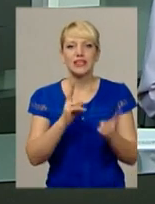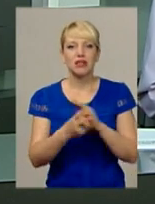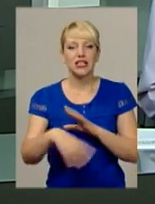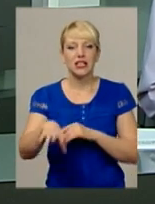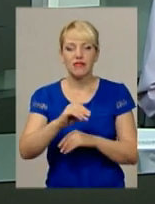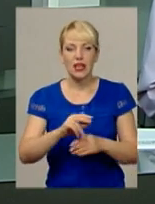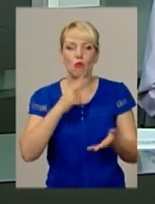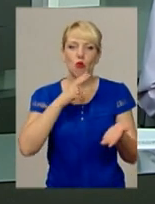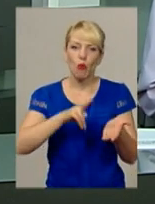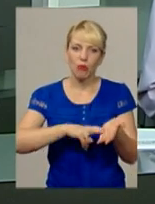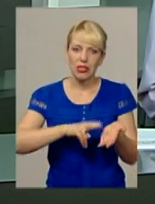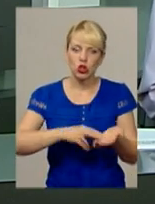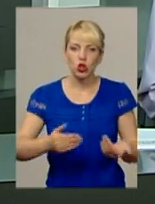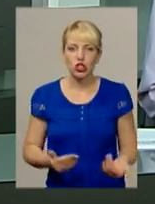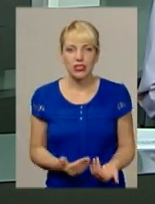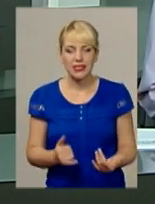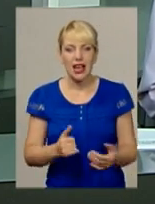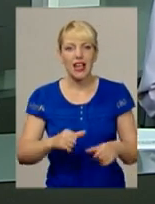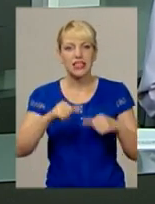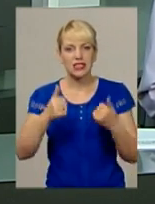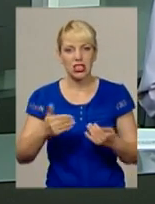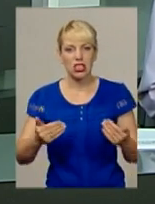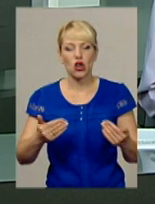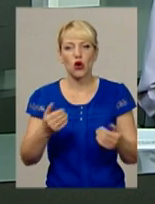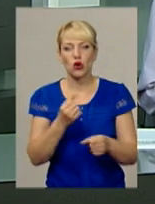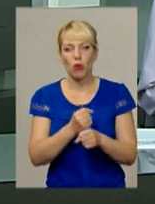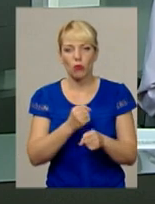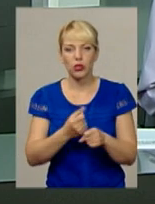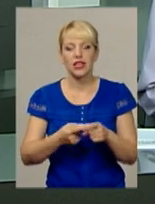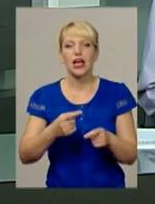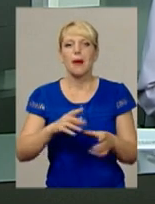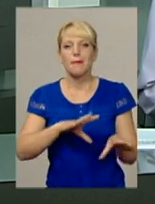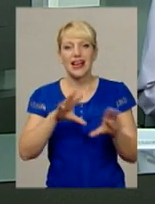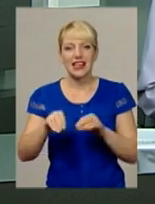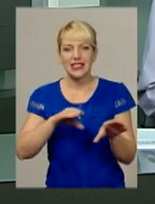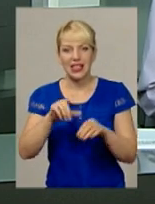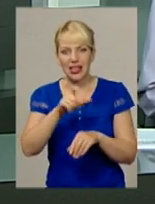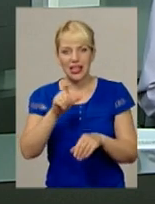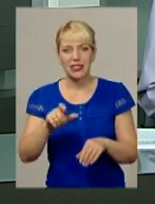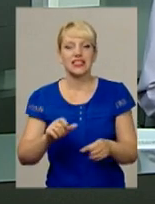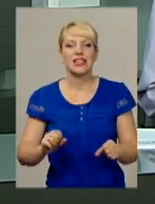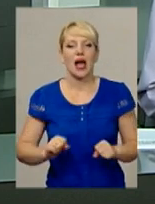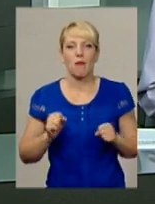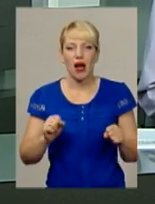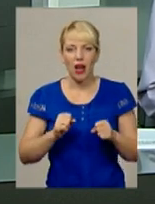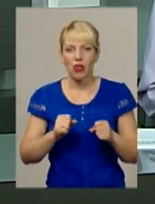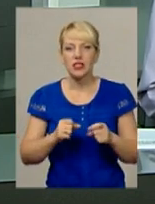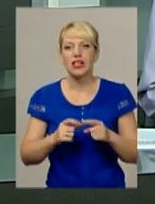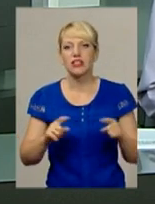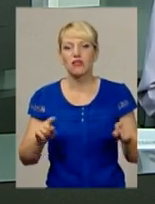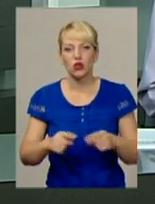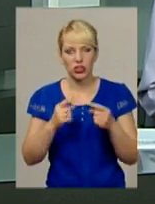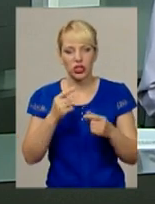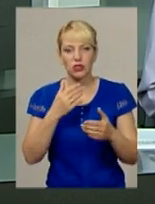стиль життя, роботу. Переселенці з Донбасу на Хмельниччині намагаються почати нове життя. Аби впоратись із проблемами було легше,